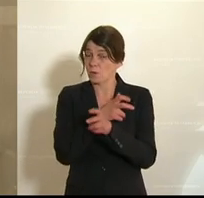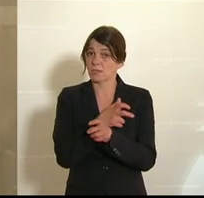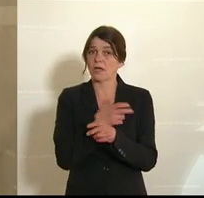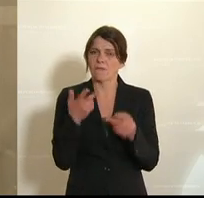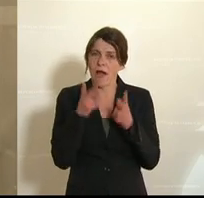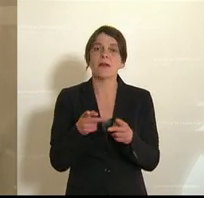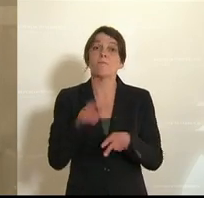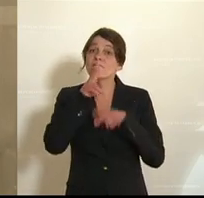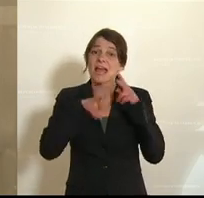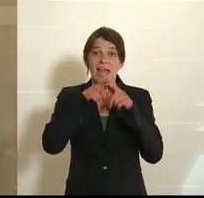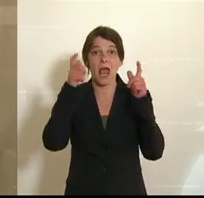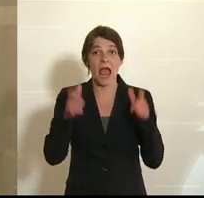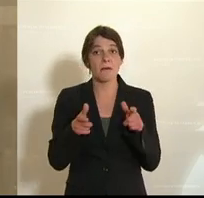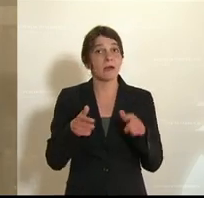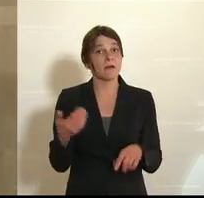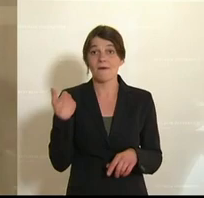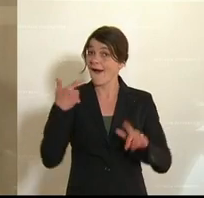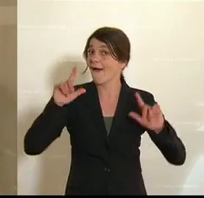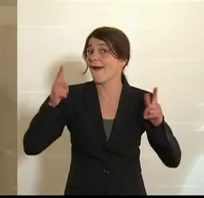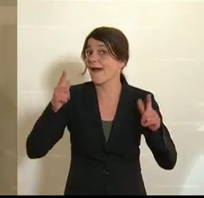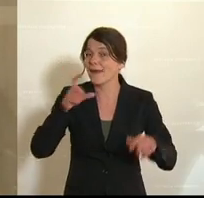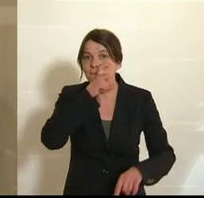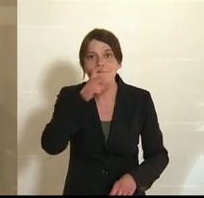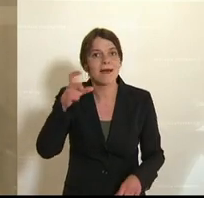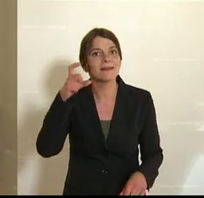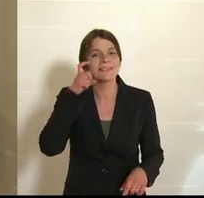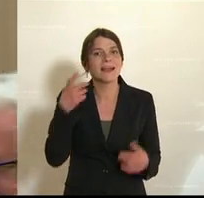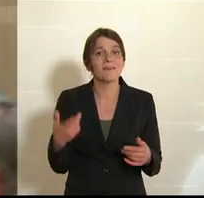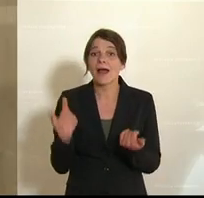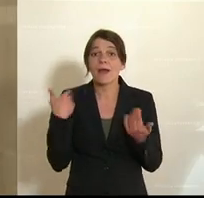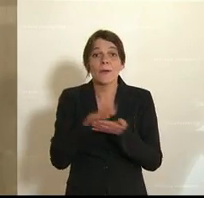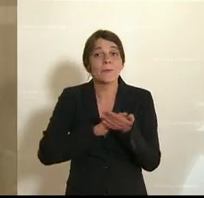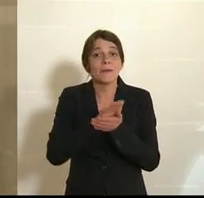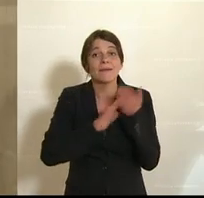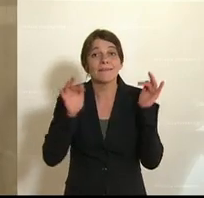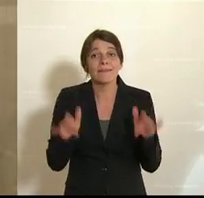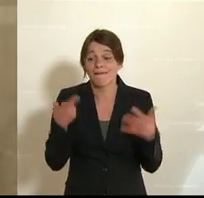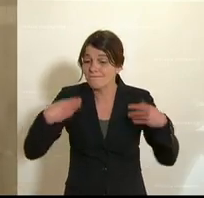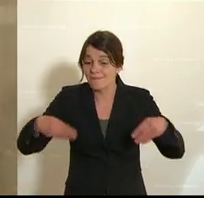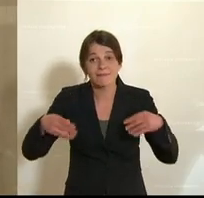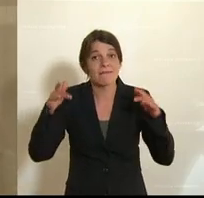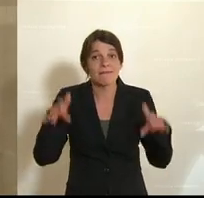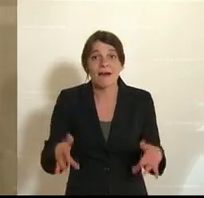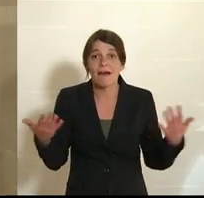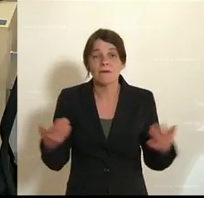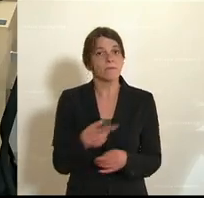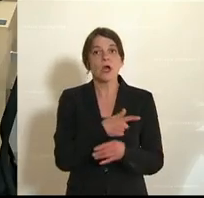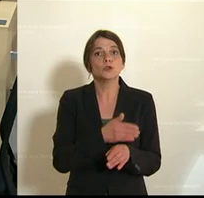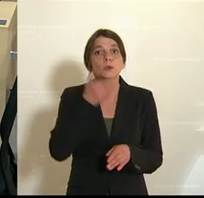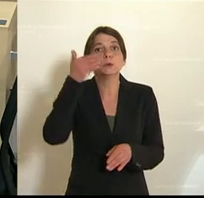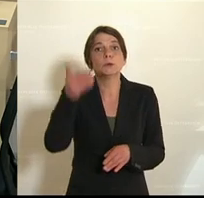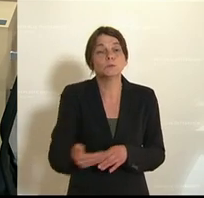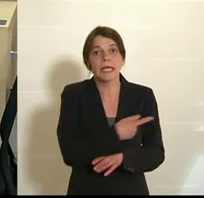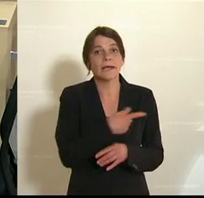in Pflegeheimen gab es keine Masken, weil einfach nichts da war und nichts vorhanden war, weil sie einfach zu spät